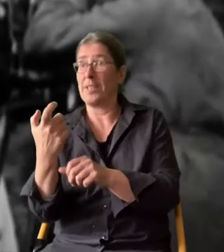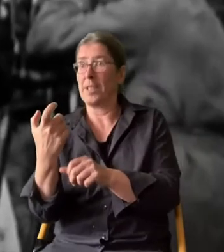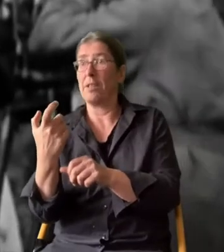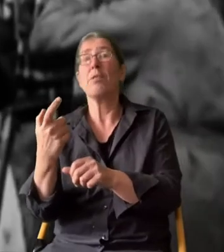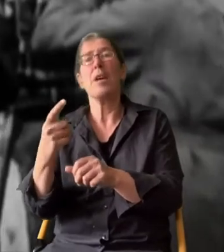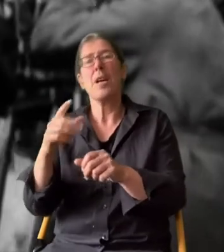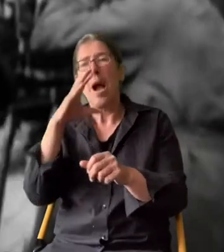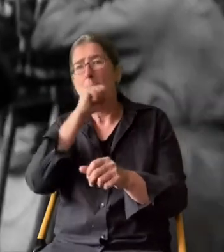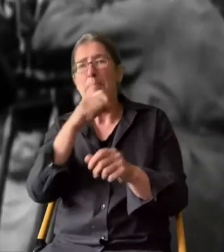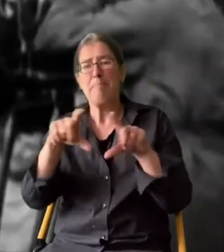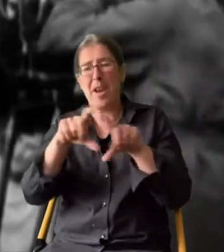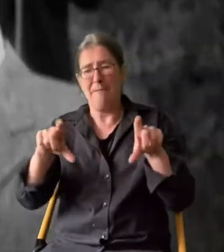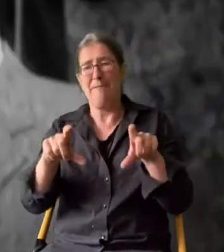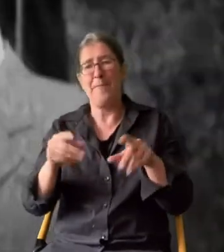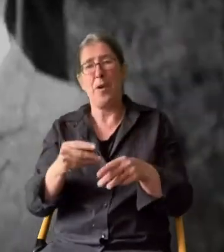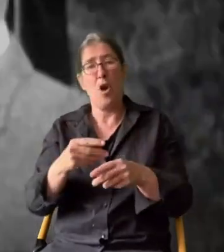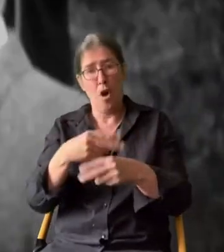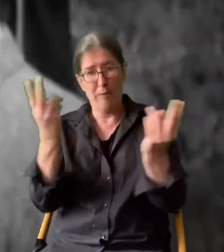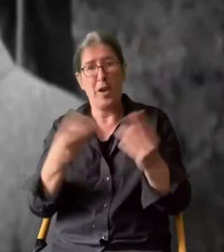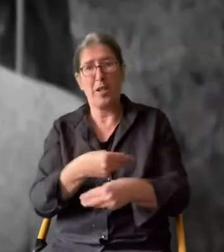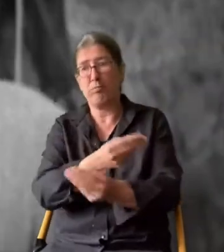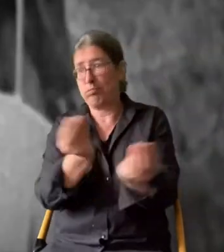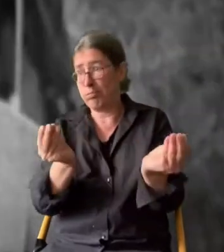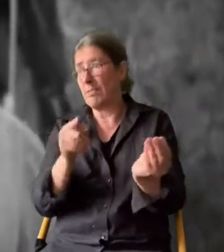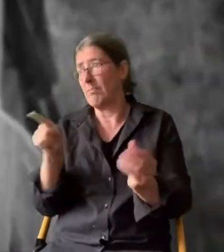gelangt, der seine wahren Pläne offenlegt.